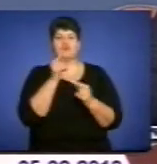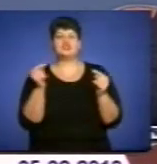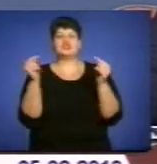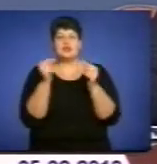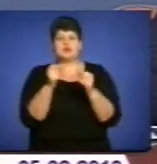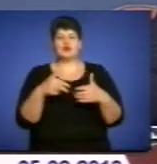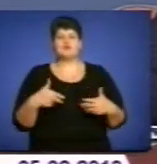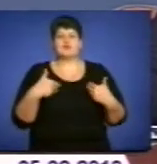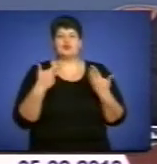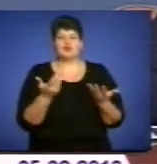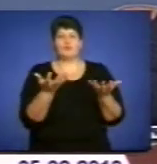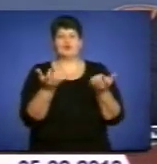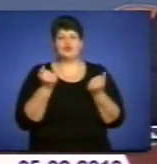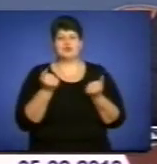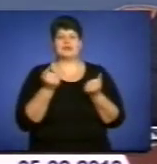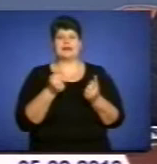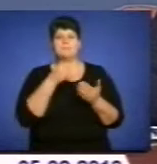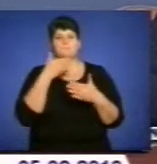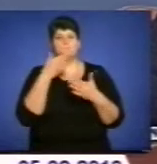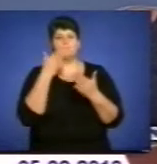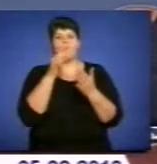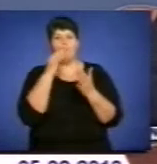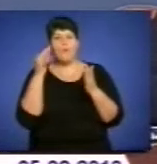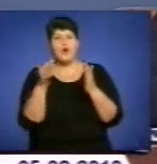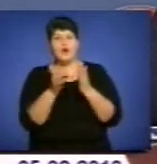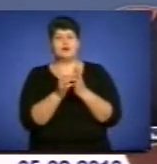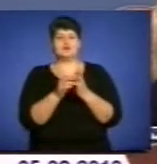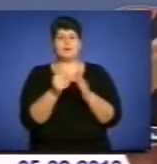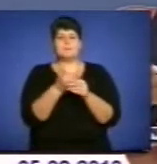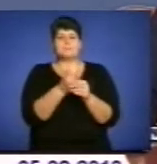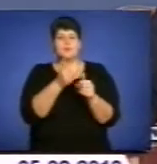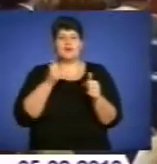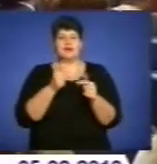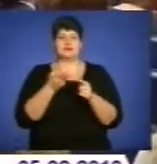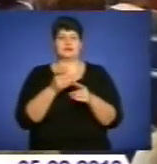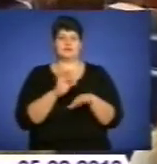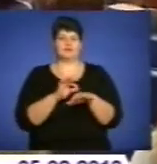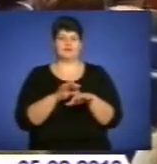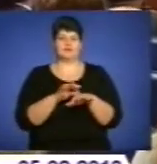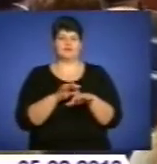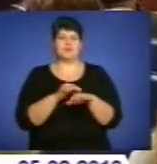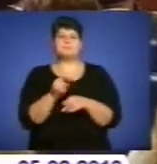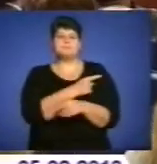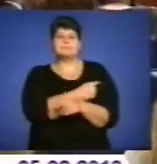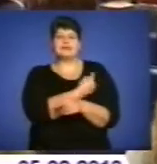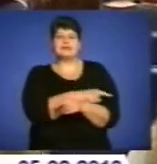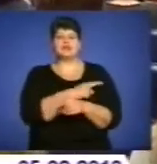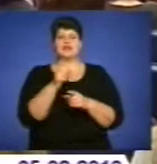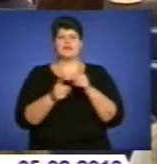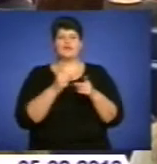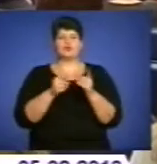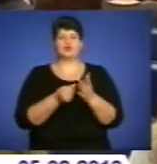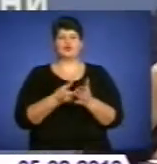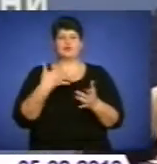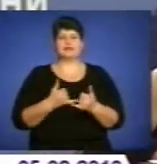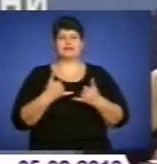щоб отримати порану, діагноз і упередити такі захворювання. Медичні реформи – одні з найдорожчих для бюджету,